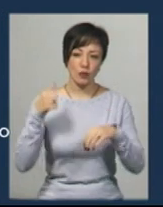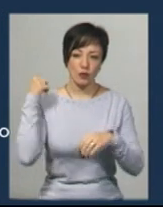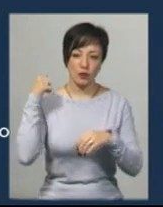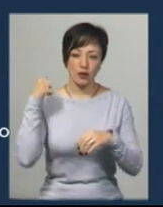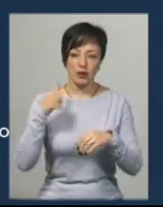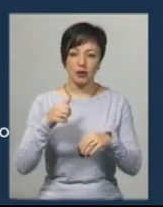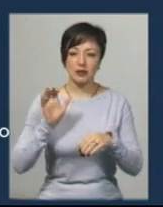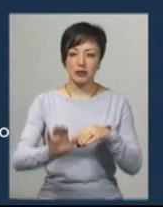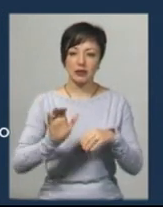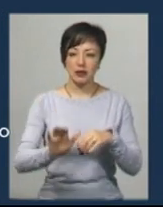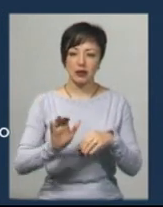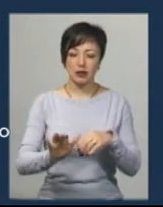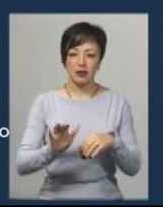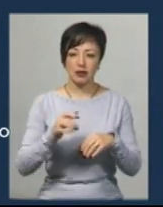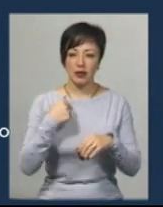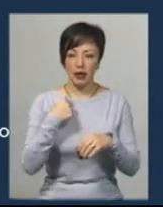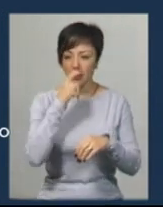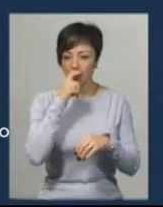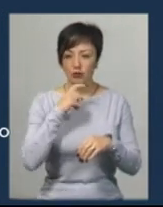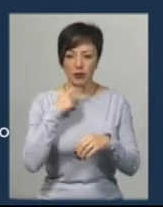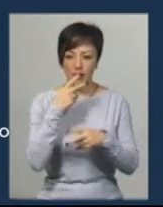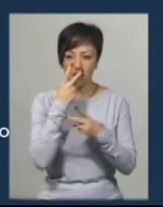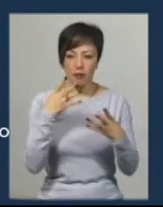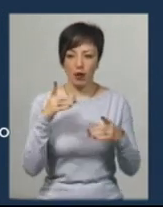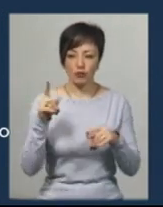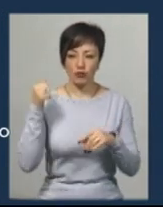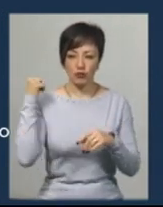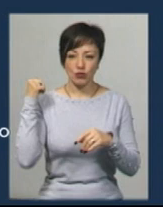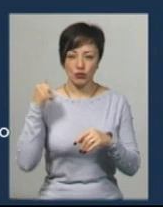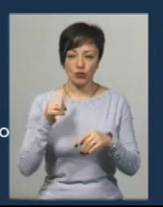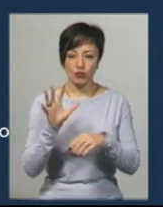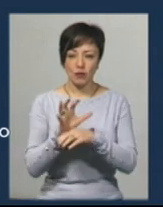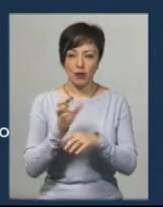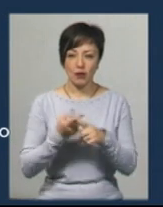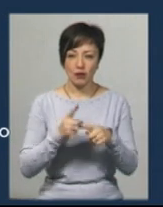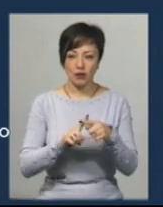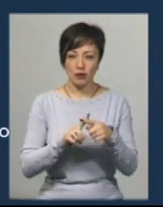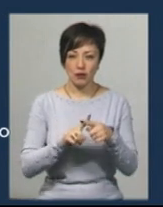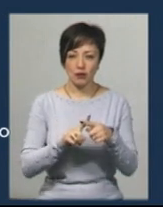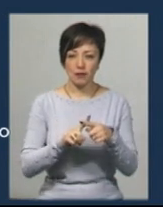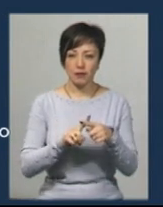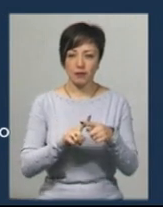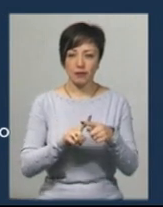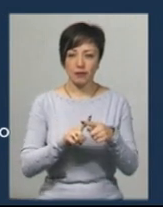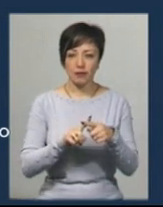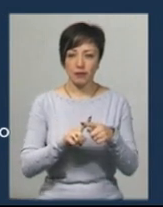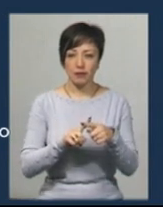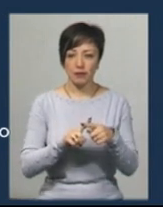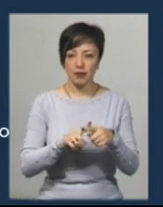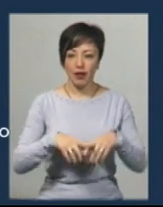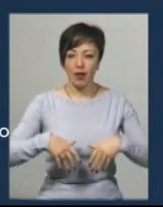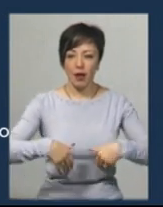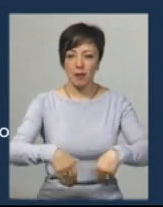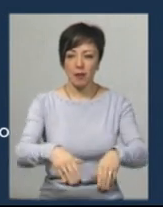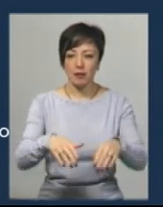«Автомобіль сигналить, я не розумію, ж не бачив, що він вже там сунувся, знаєте, по лапами.